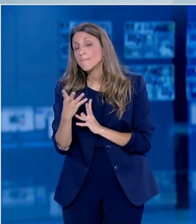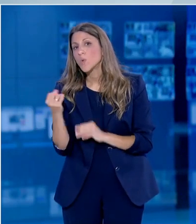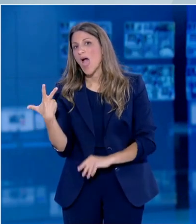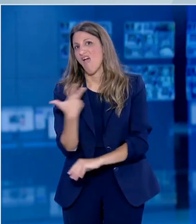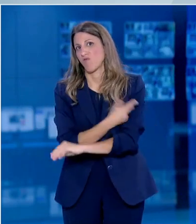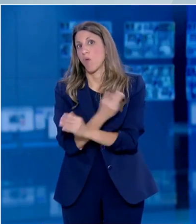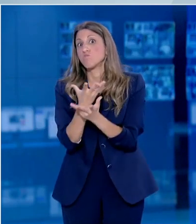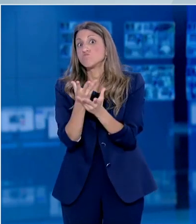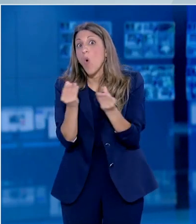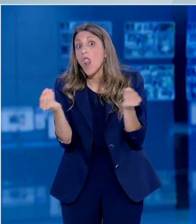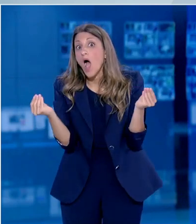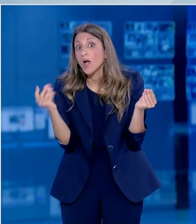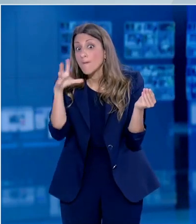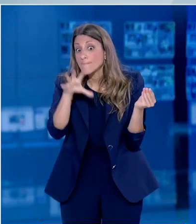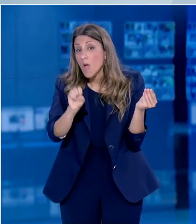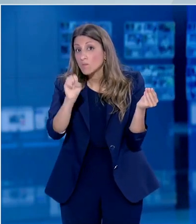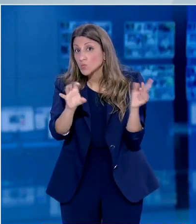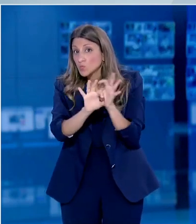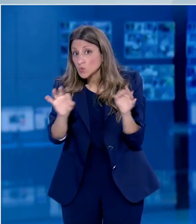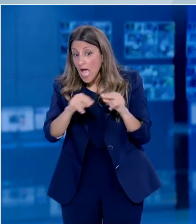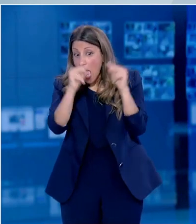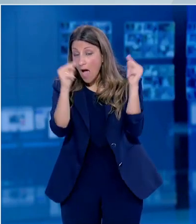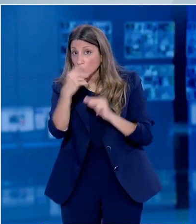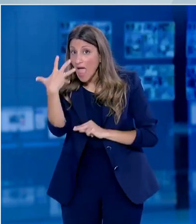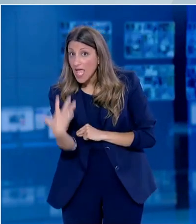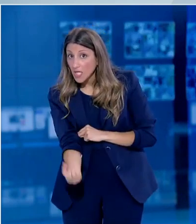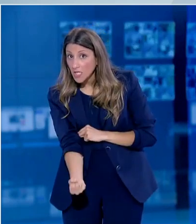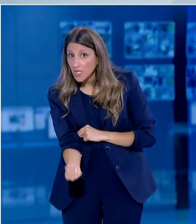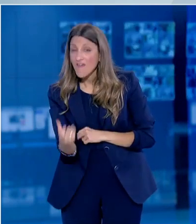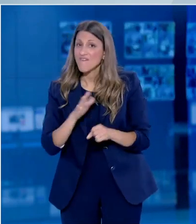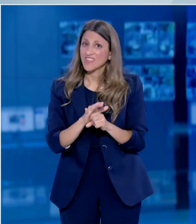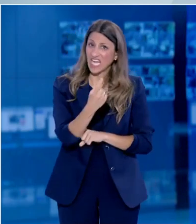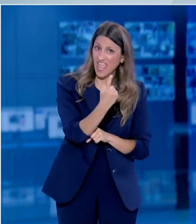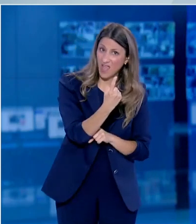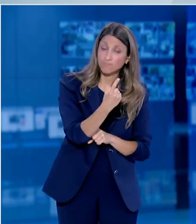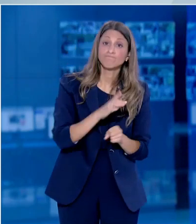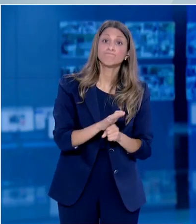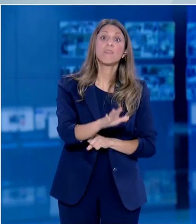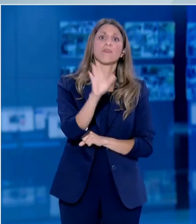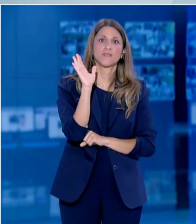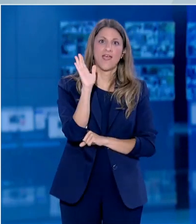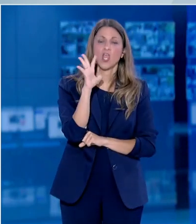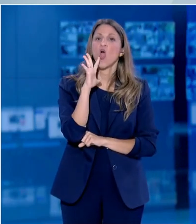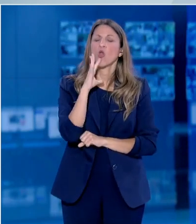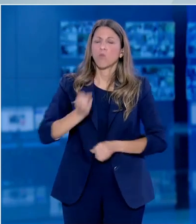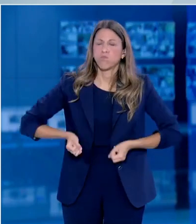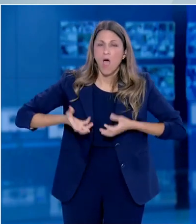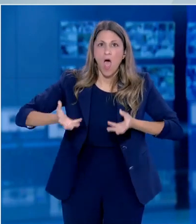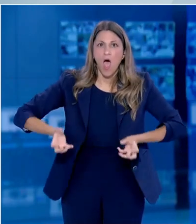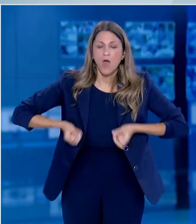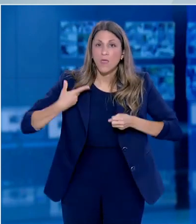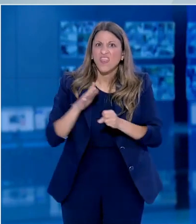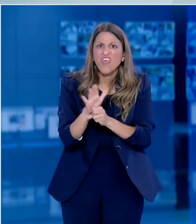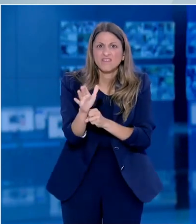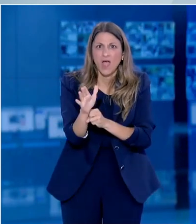εμβόλια αν δουλεύουν όλα ή αν δουλεύουν κάποια από αυτά. Δεν θα φτάσει ένα. Γιατί δεν θα φτάσει ένα. Γιατί η παραγωγή του σε παγκόσμο επίπεδο δεν θα